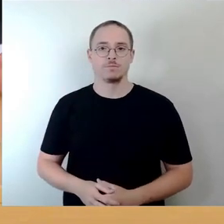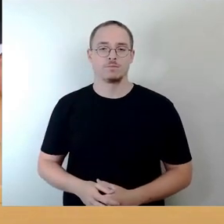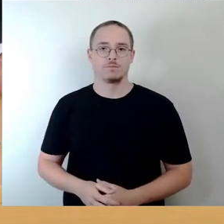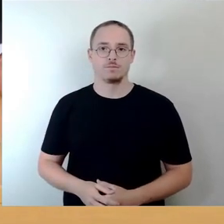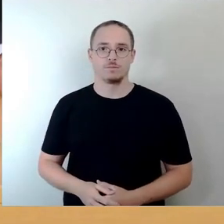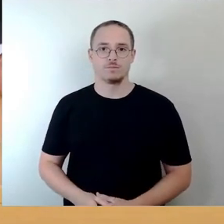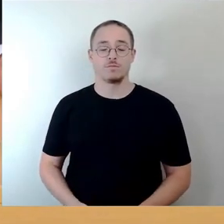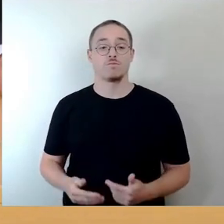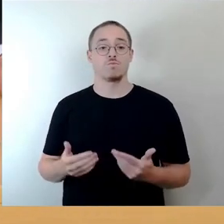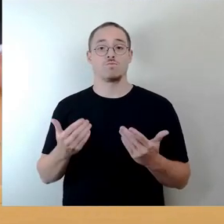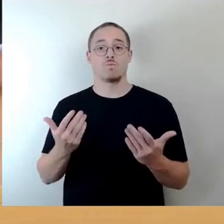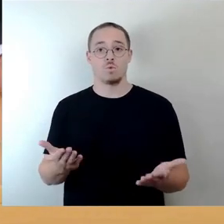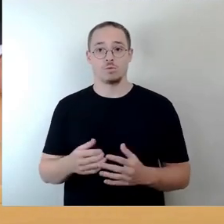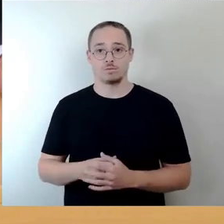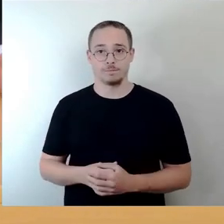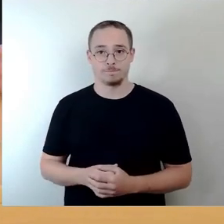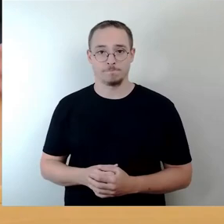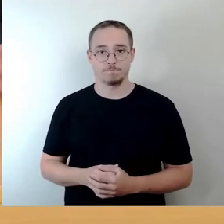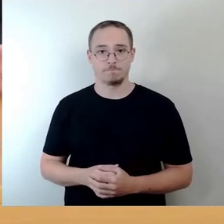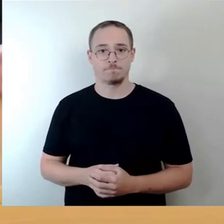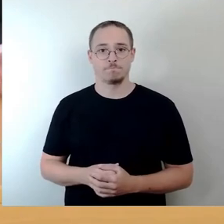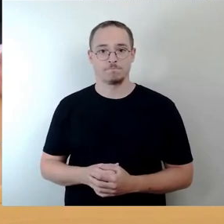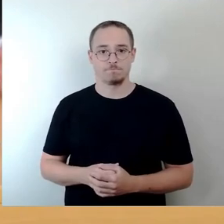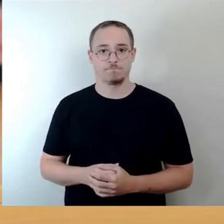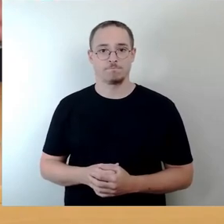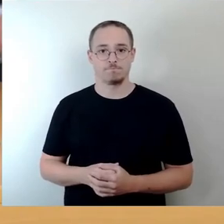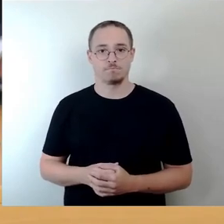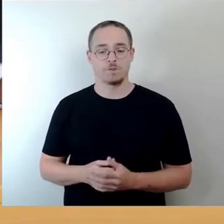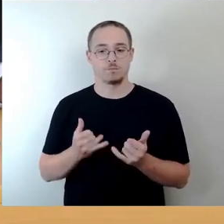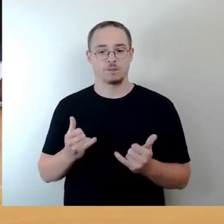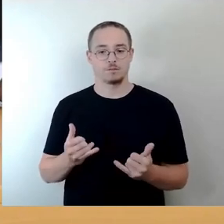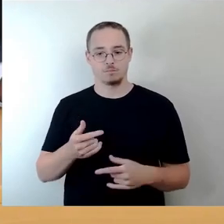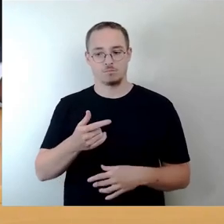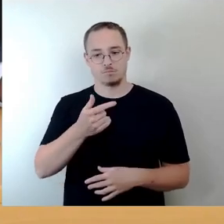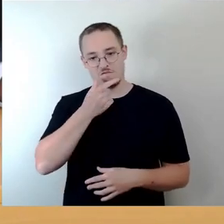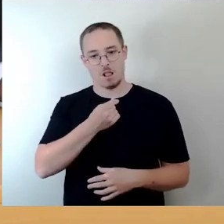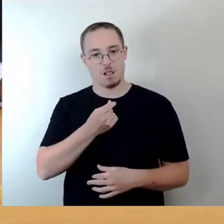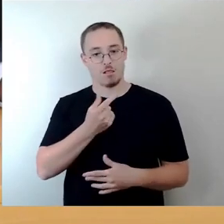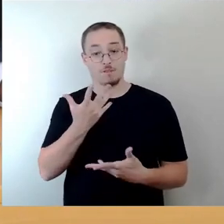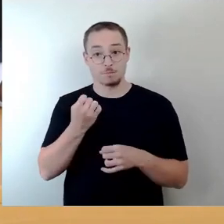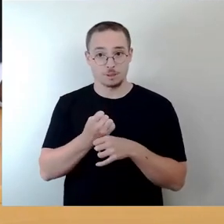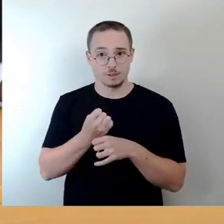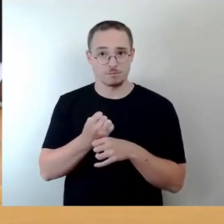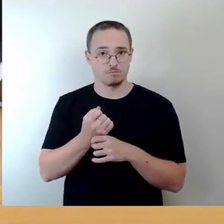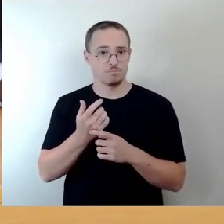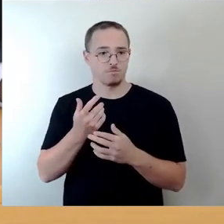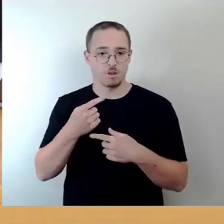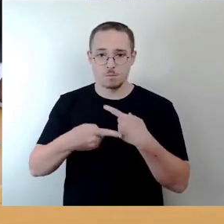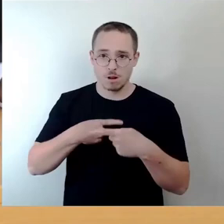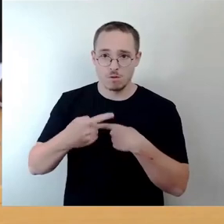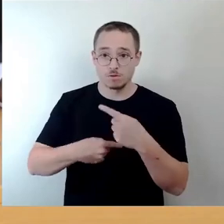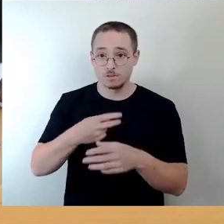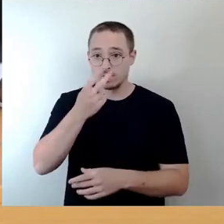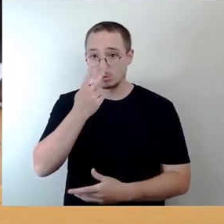So, dann würde ich aber, wie gesagt, danach vorgehen, wie die